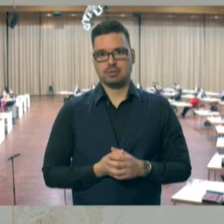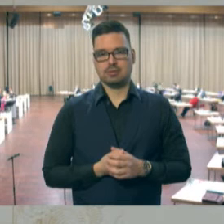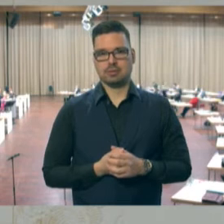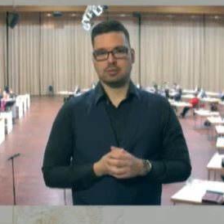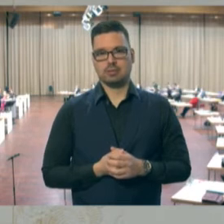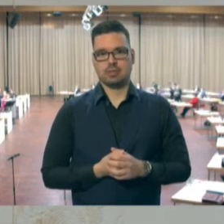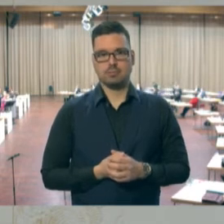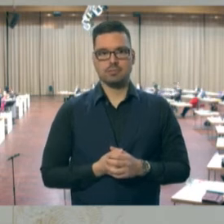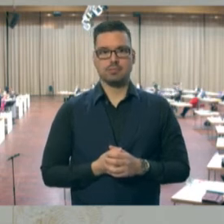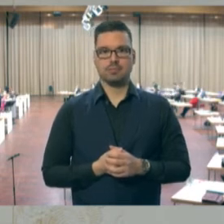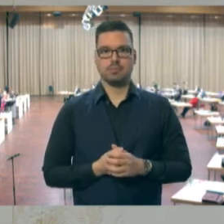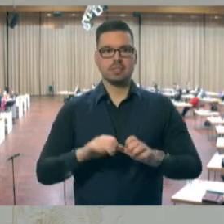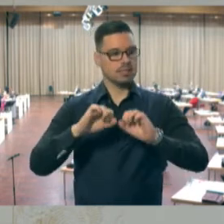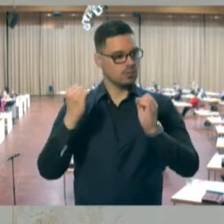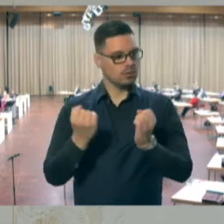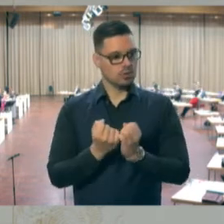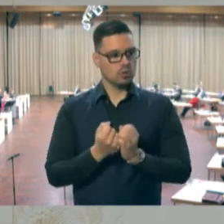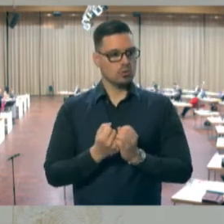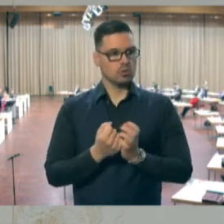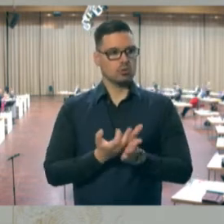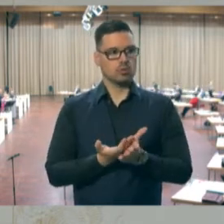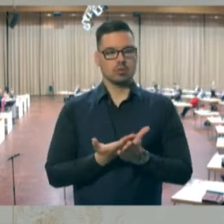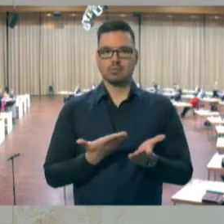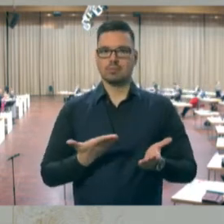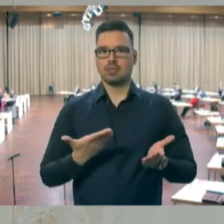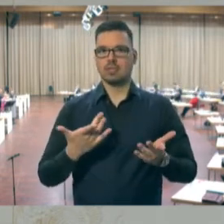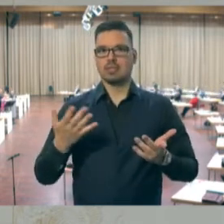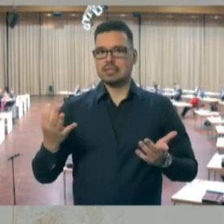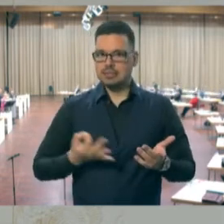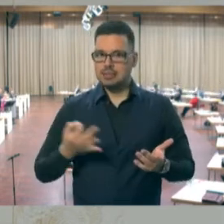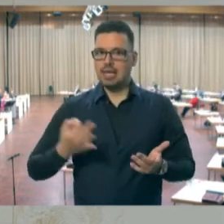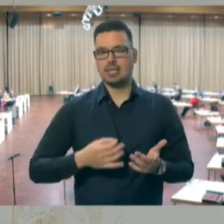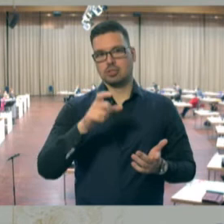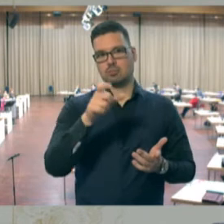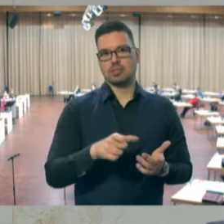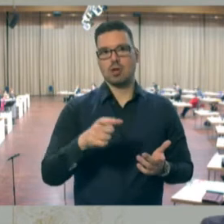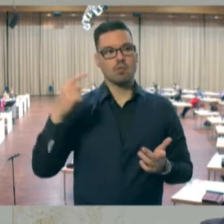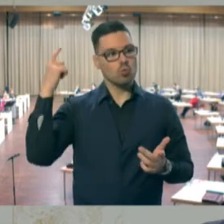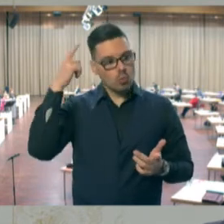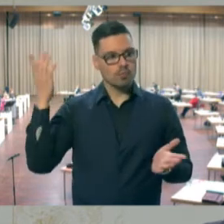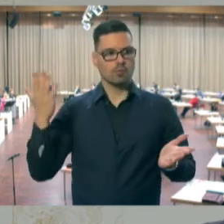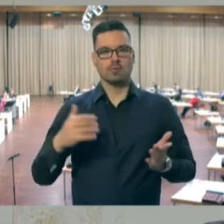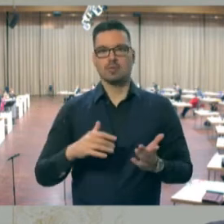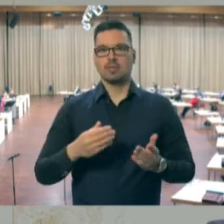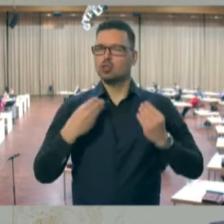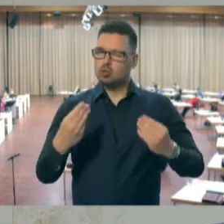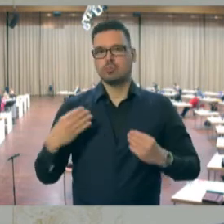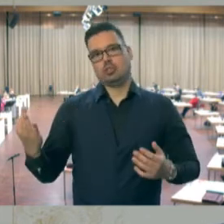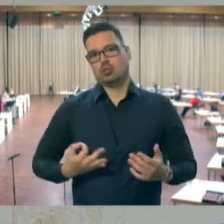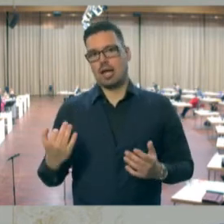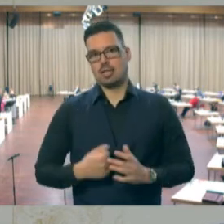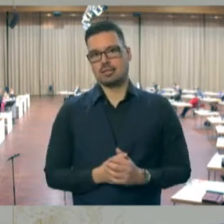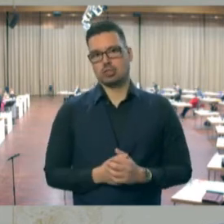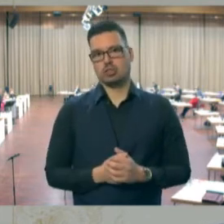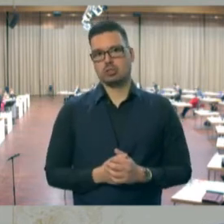auf den Kopf dem Saarländer und der Saarländerin zugeschnitten. Typisch saarländisch,